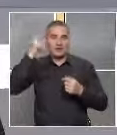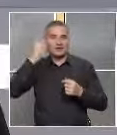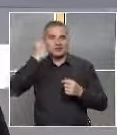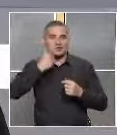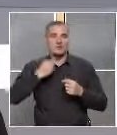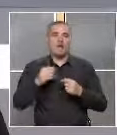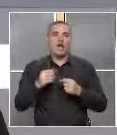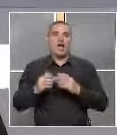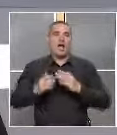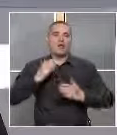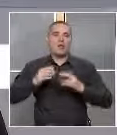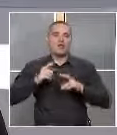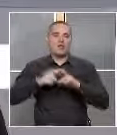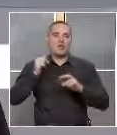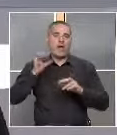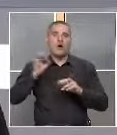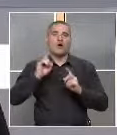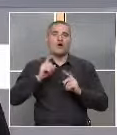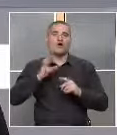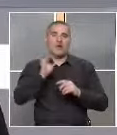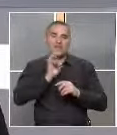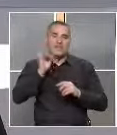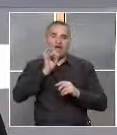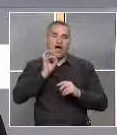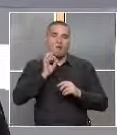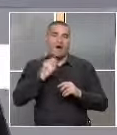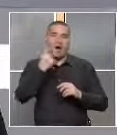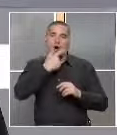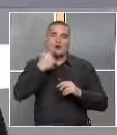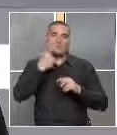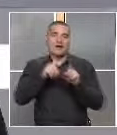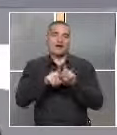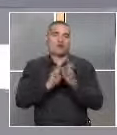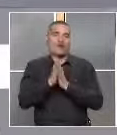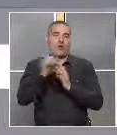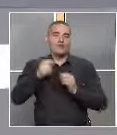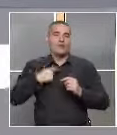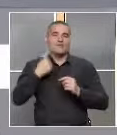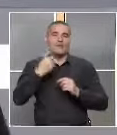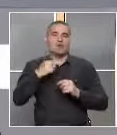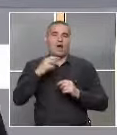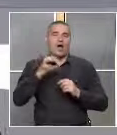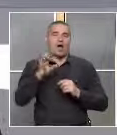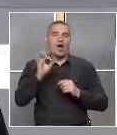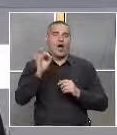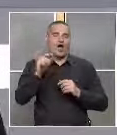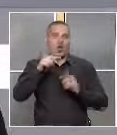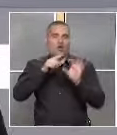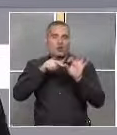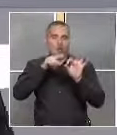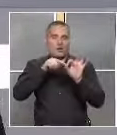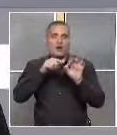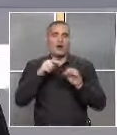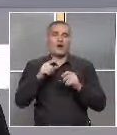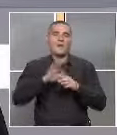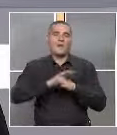НАО, който няма уста като на хората. Има една дубчица, ако забелязахте. Белия робот.